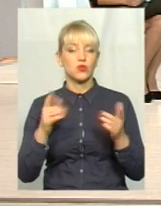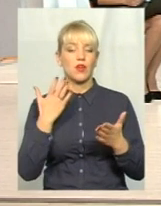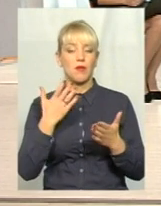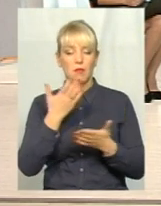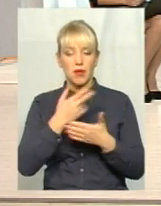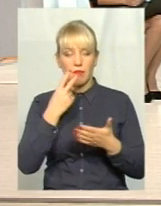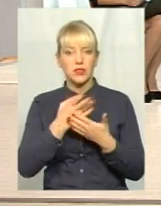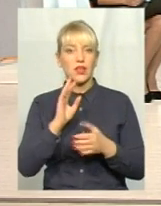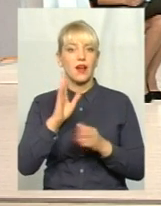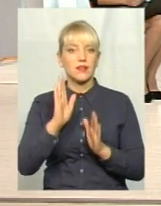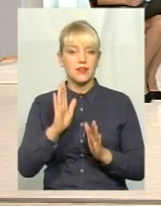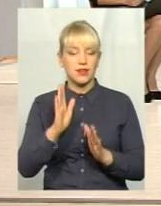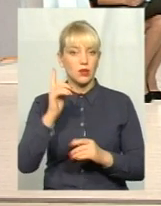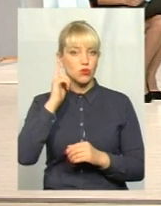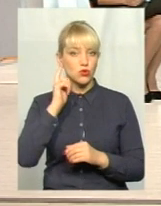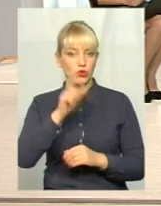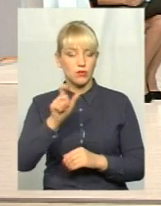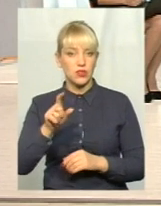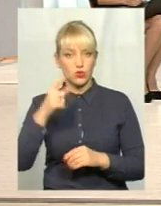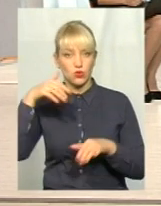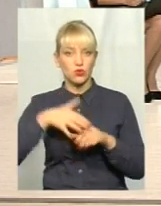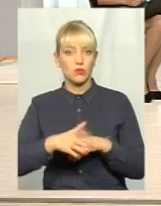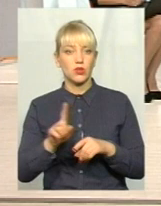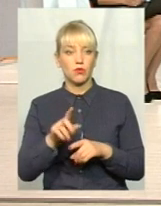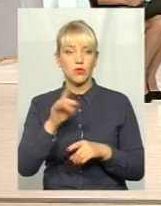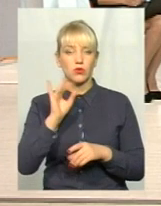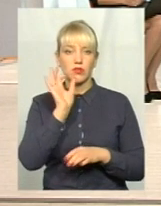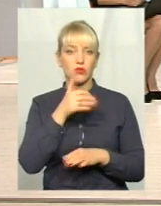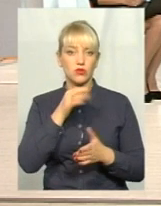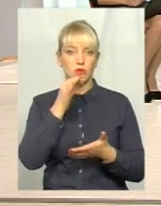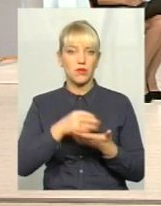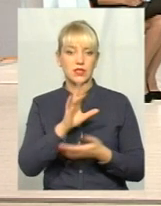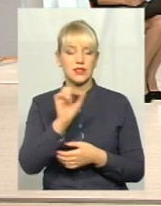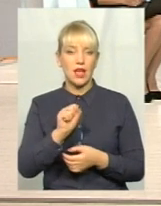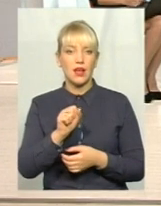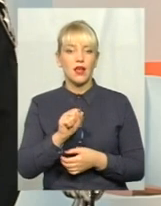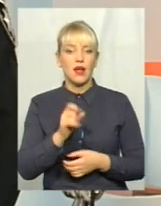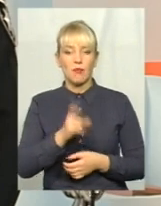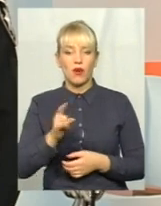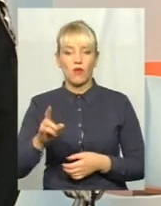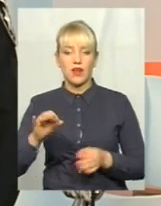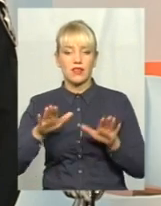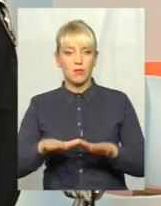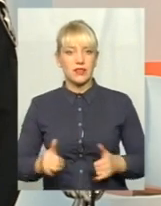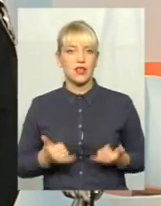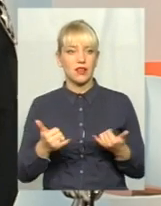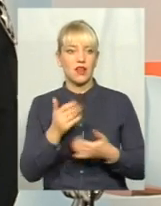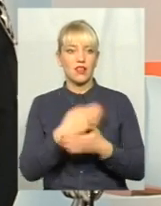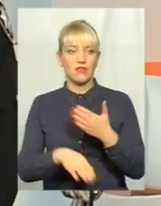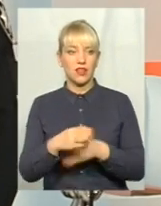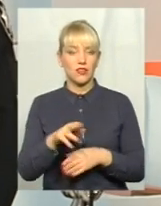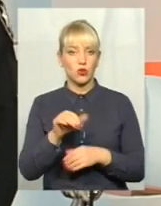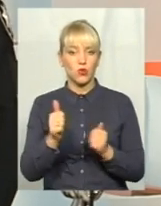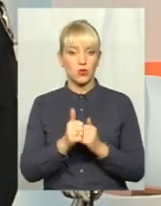почули мешканці і зрозуміли, що про серйозну відповідальність за паркування на місцях для інвалідів, то у нас